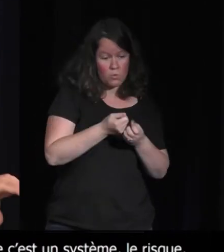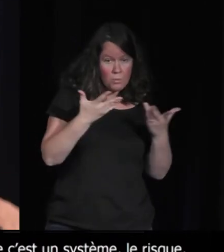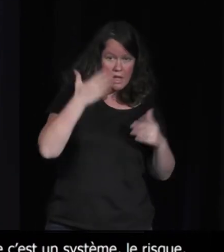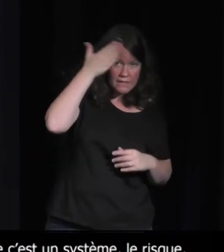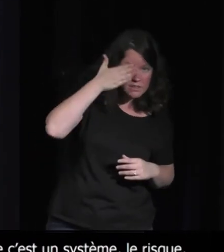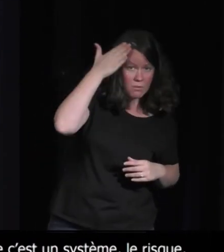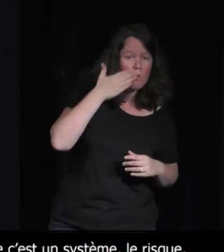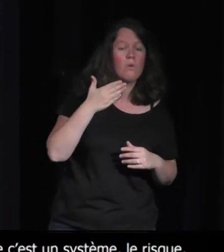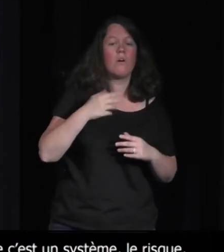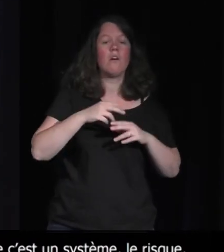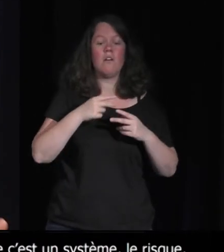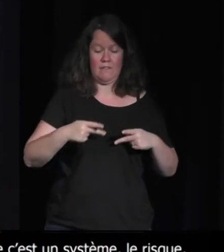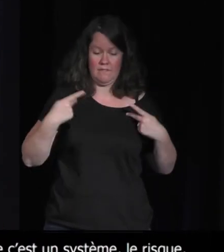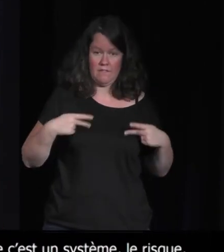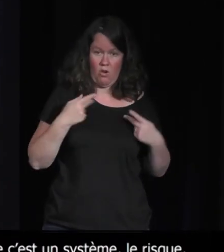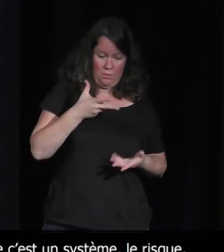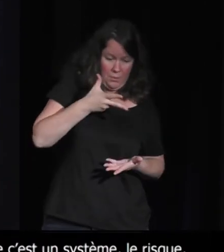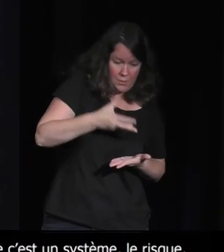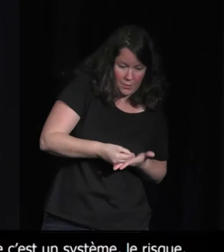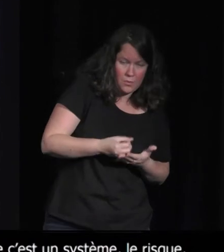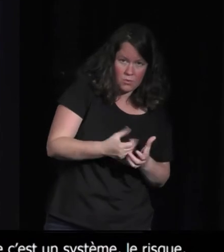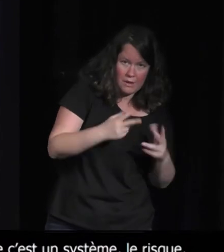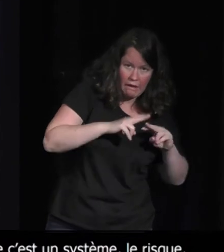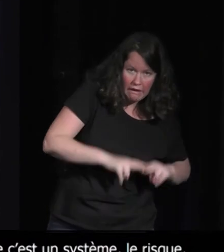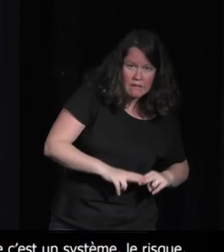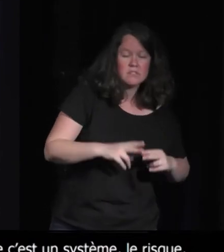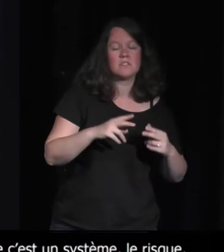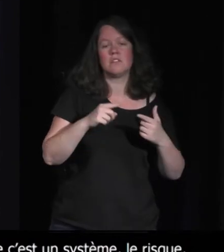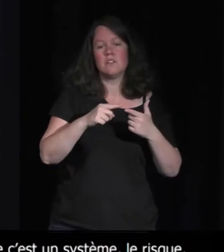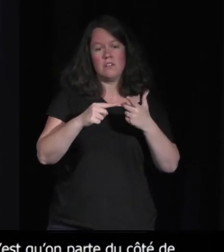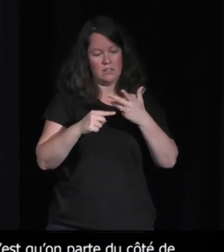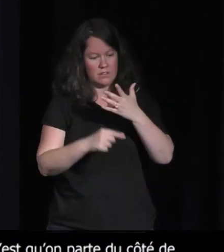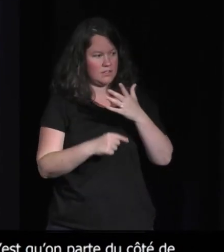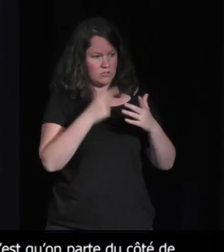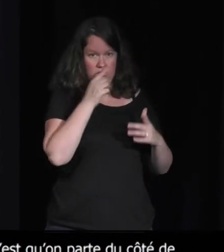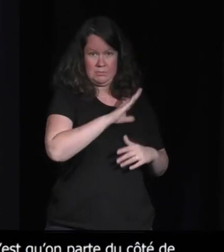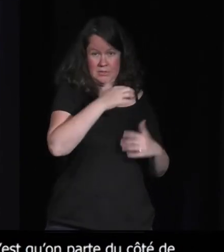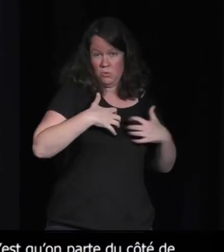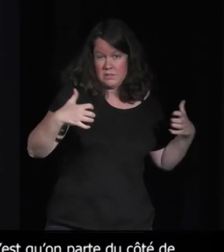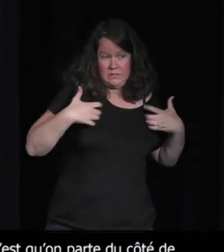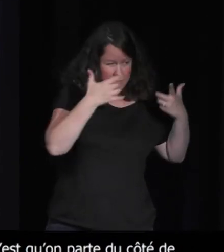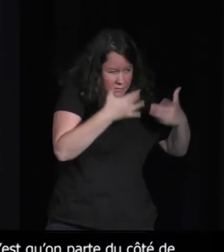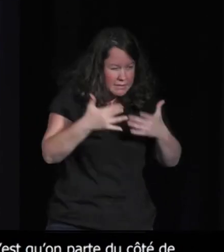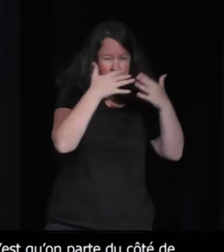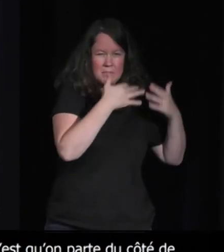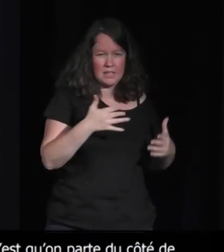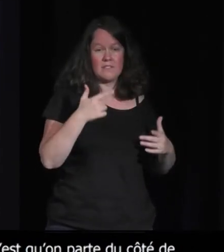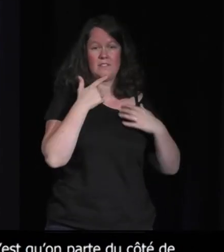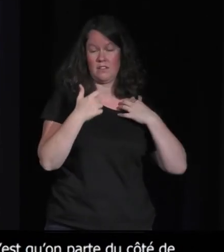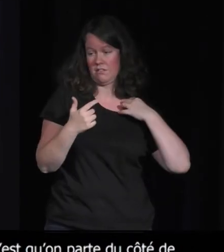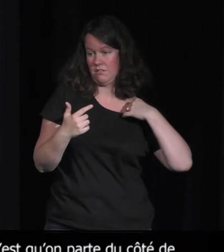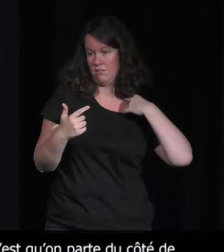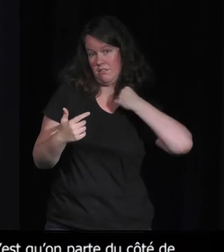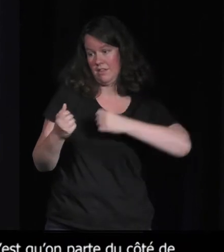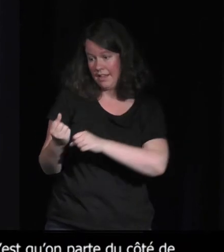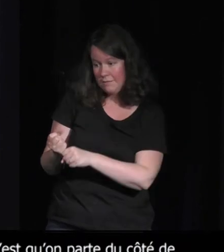reste tant de points de vie, etc. Et on commence à se couper de la dimension émotionnelle avec le vivant. Et toute la difficulté, est là,